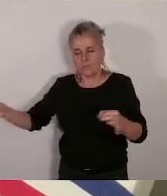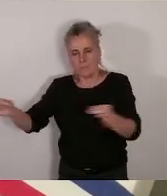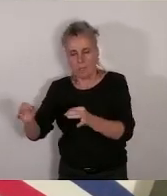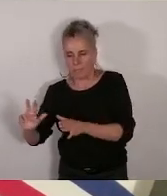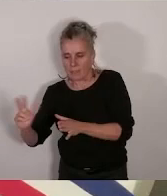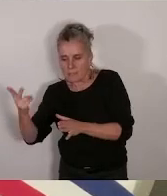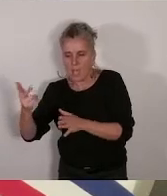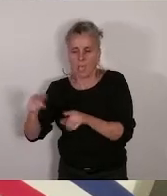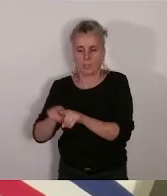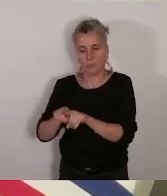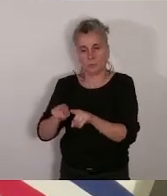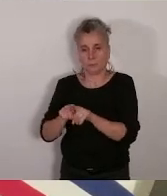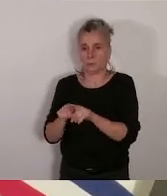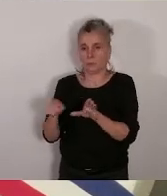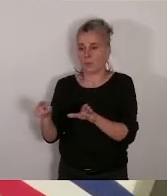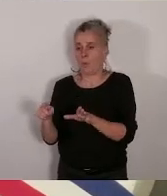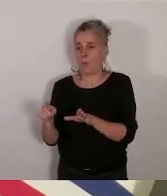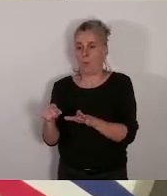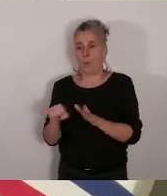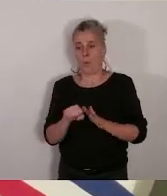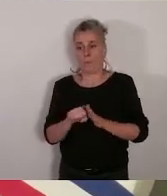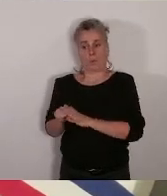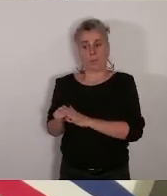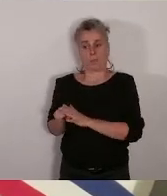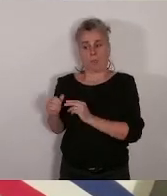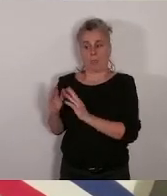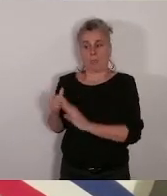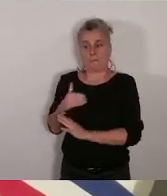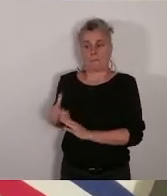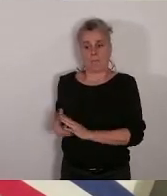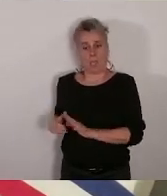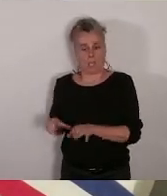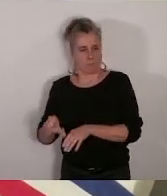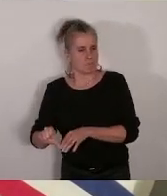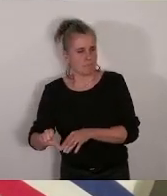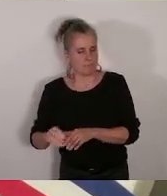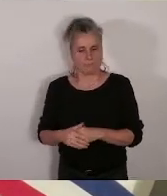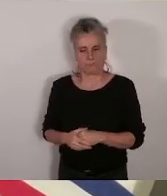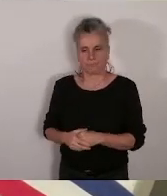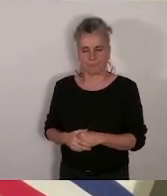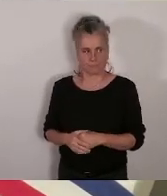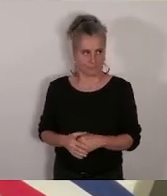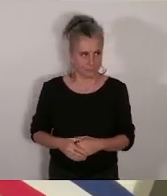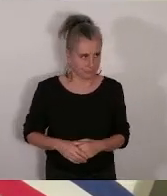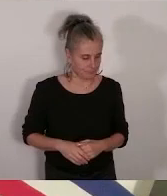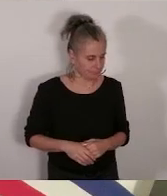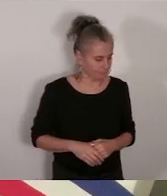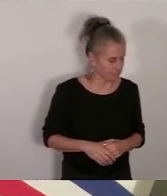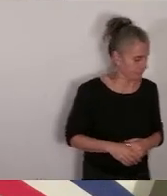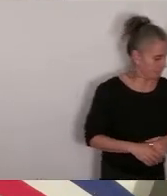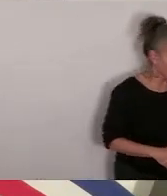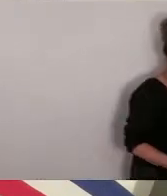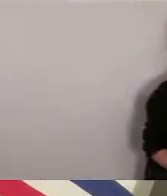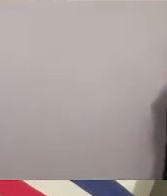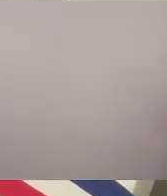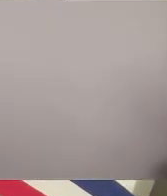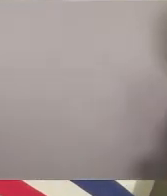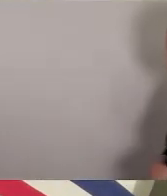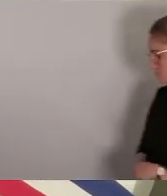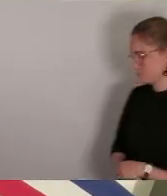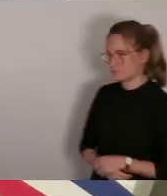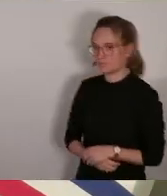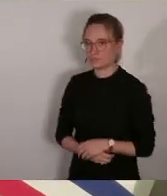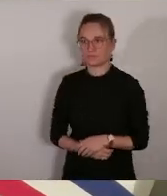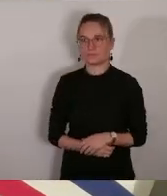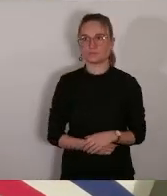les préemptions. Voilà globalement. Pour vous zoomer un peu sur notre secteur, outre